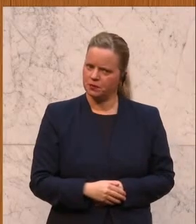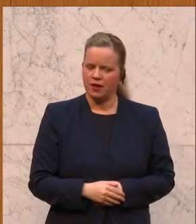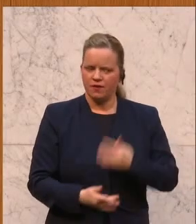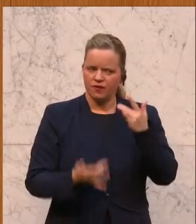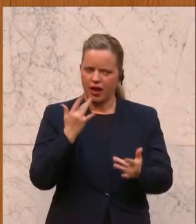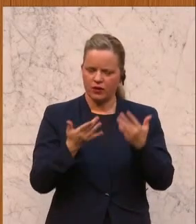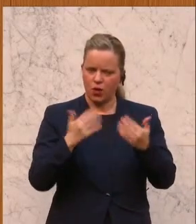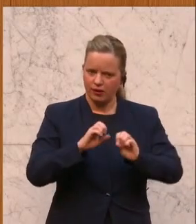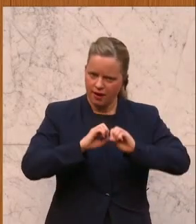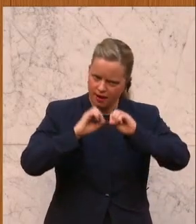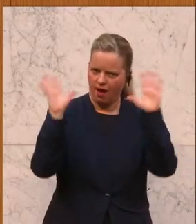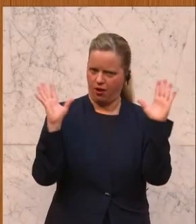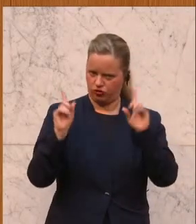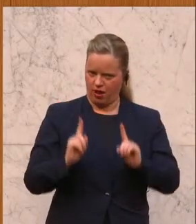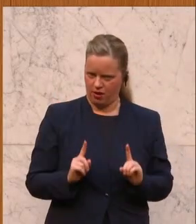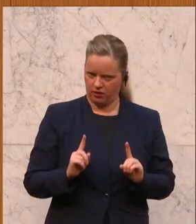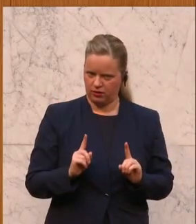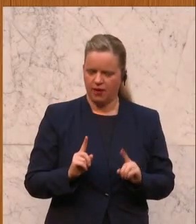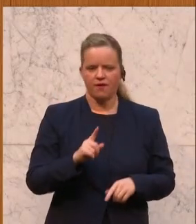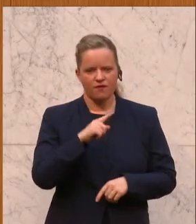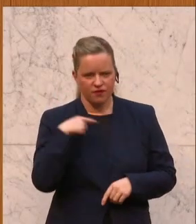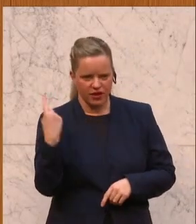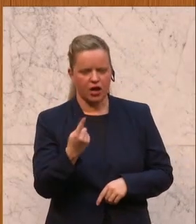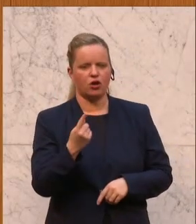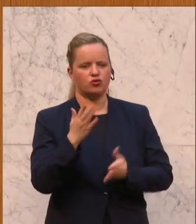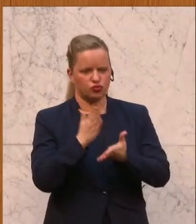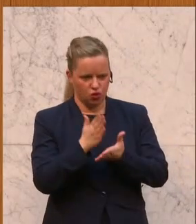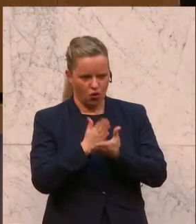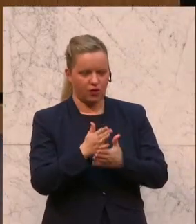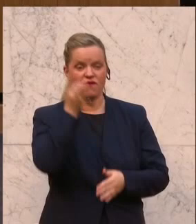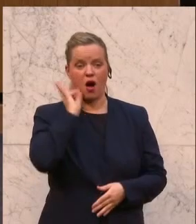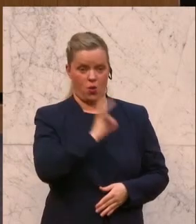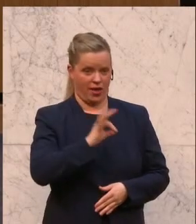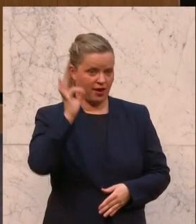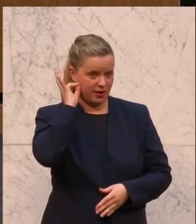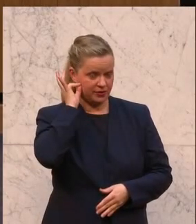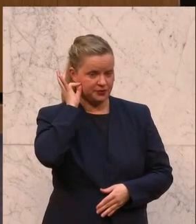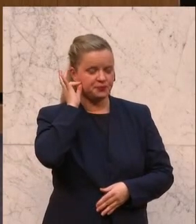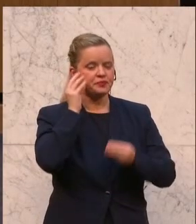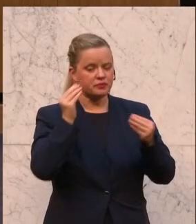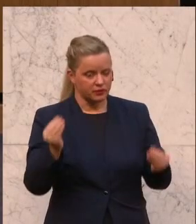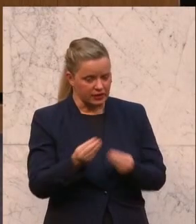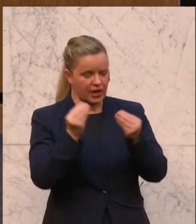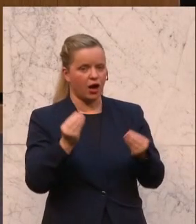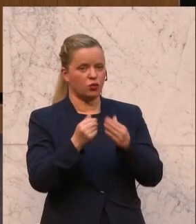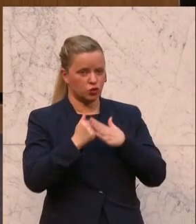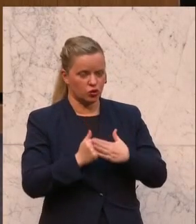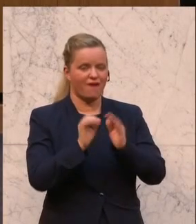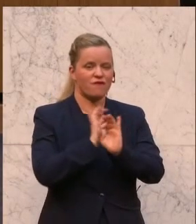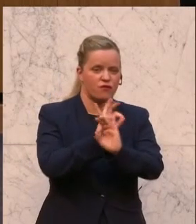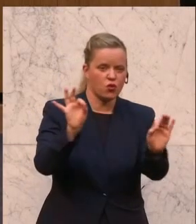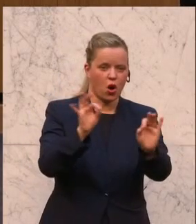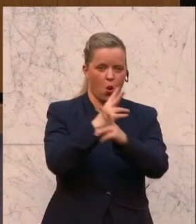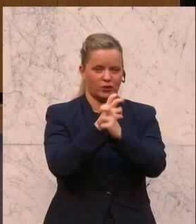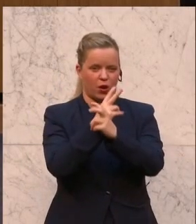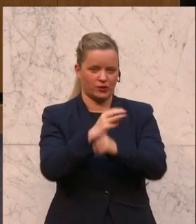Wir werden grundsätzlich die Dinge unterstützen, Frau Kollegin, die Dinge unterstützen, die den Österreicherinnen und